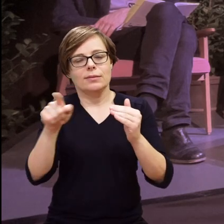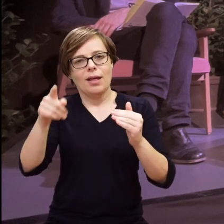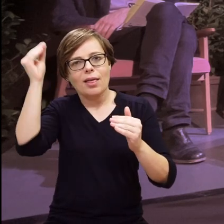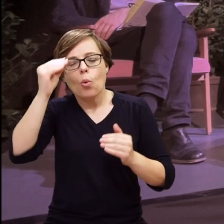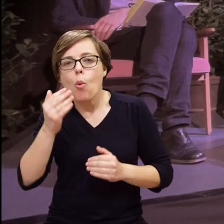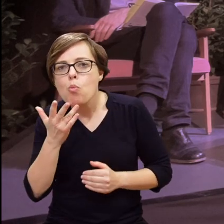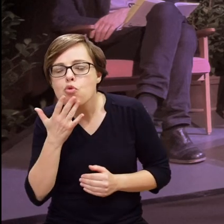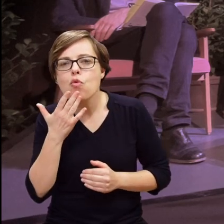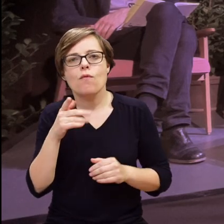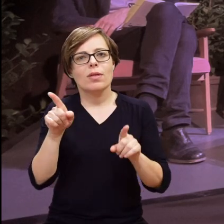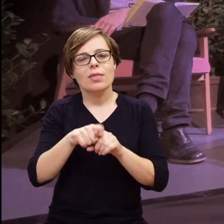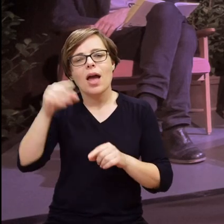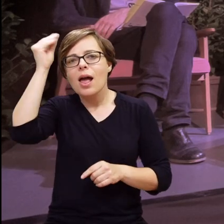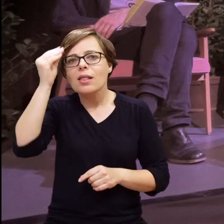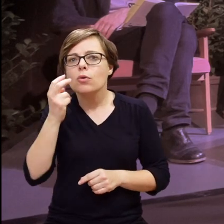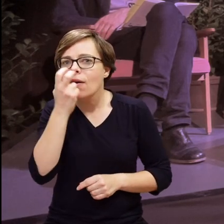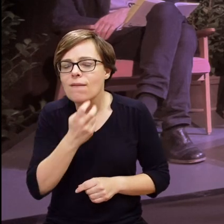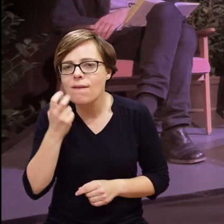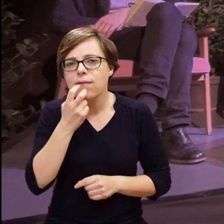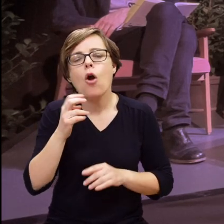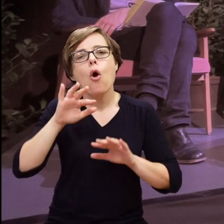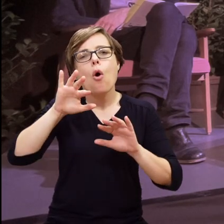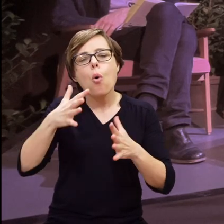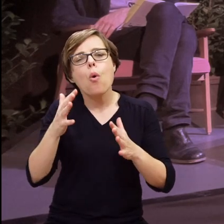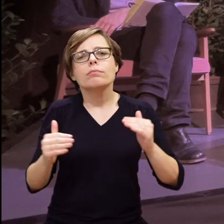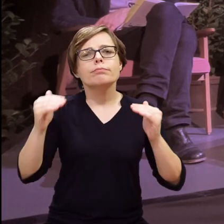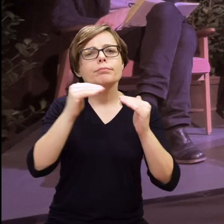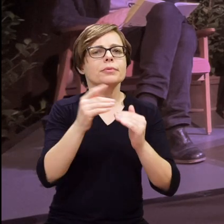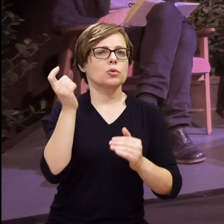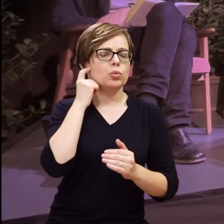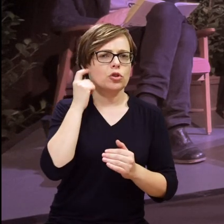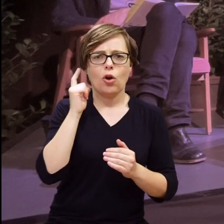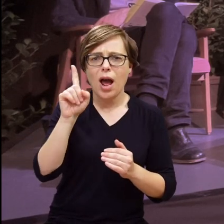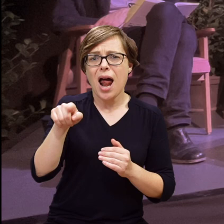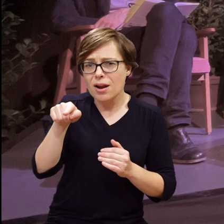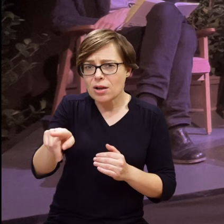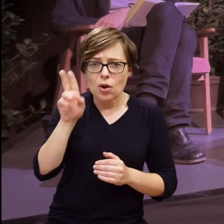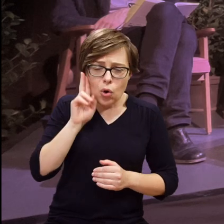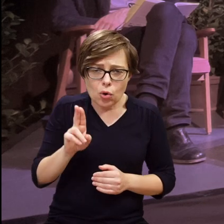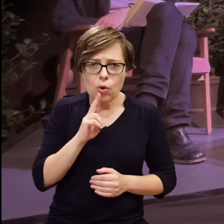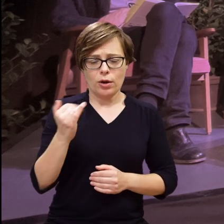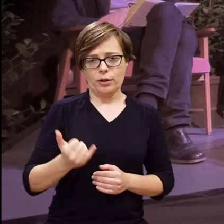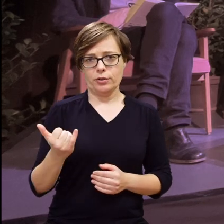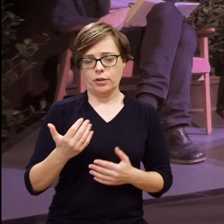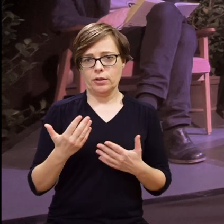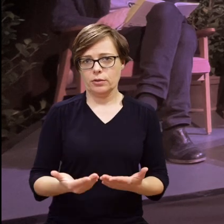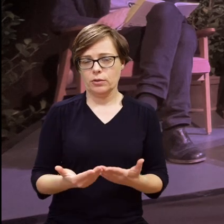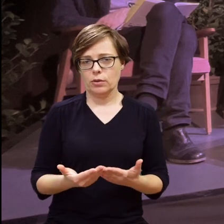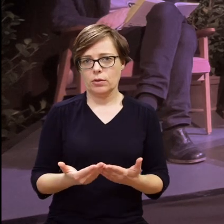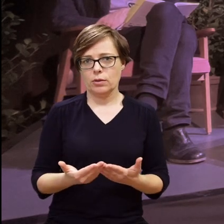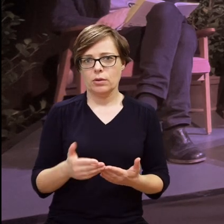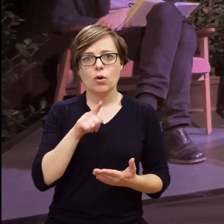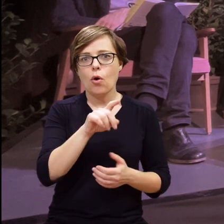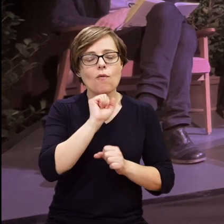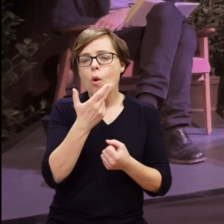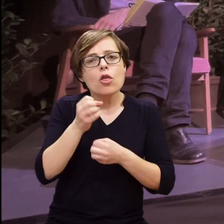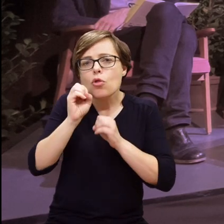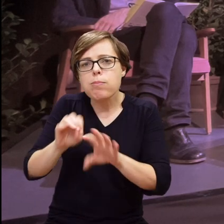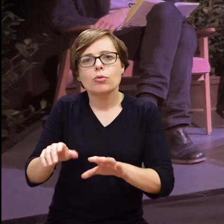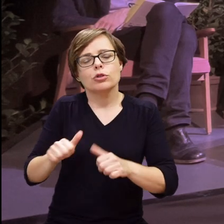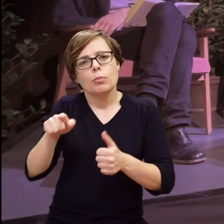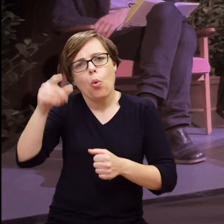dziecko nauczyło się mówić i właściwie odczytywać mowę, czyli być jak dziecko słyszące, mimo, że to jest dziecko głuche